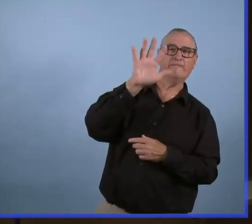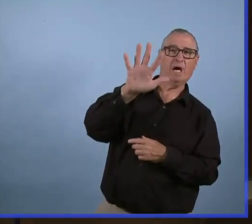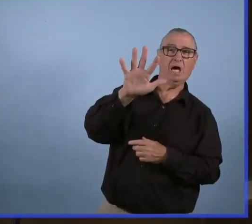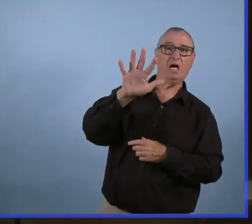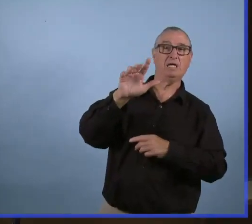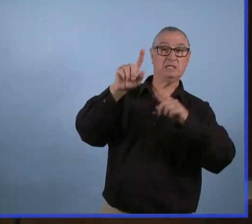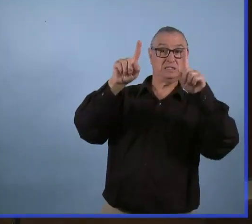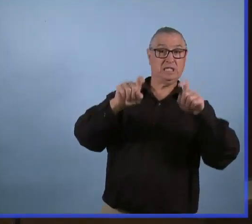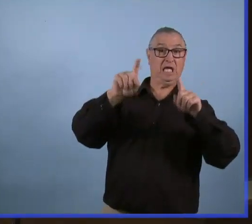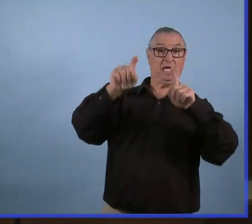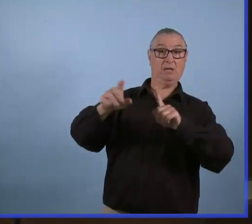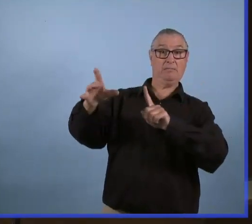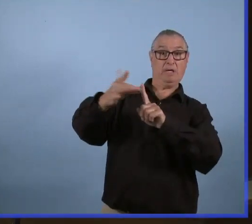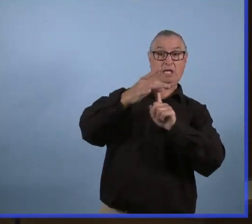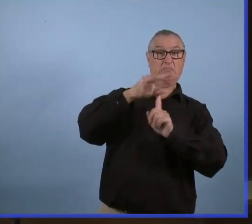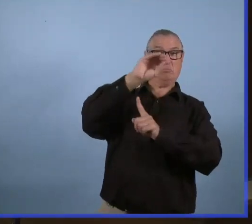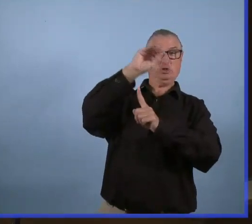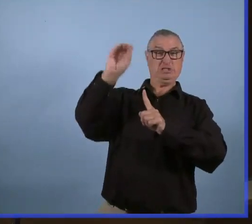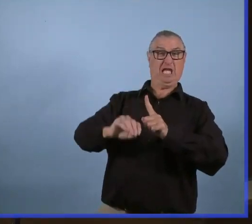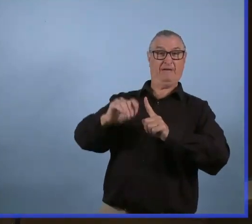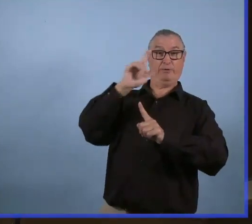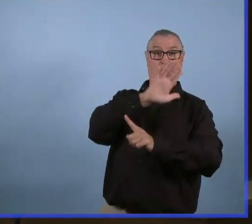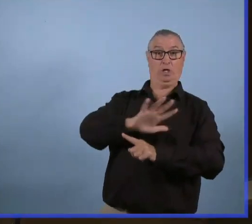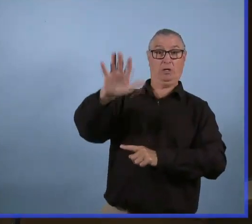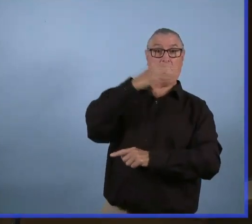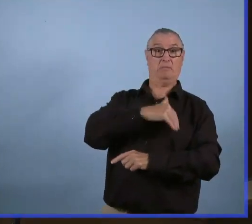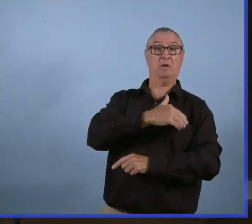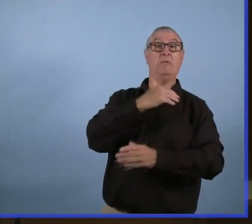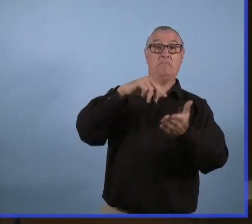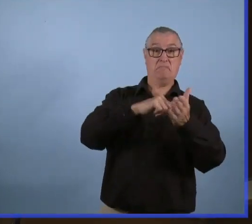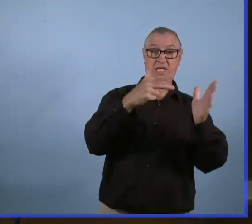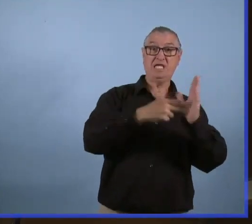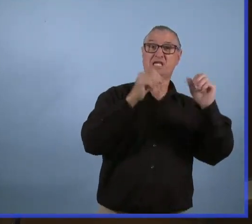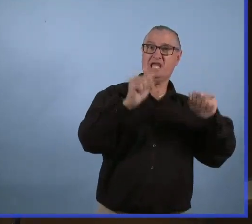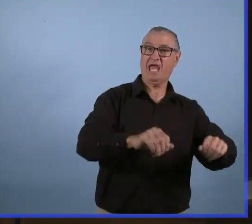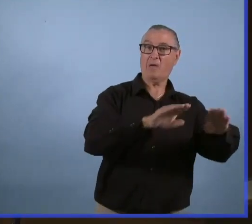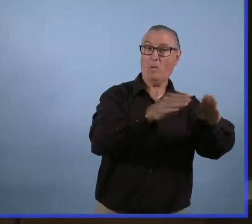vous pourriez nous donner d'autres indicateurs ?